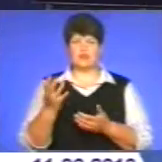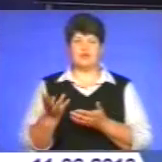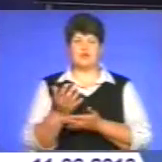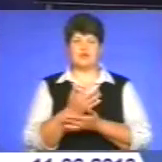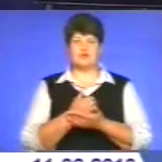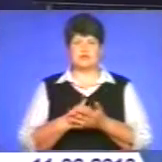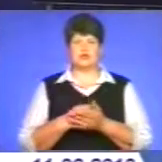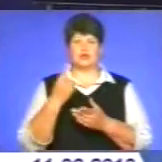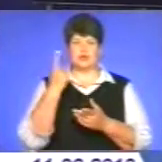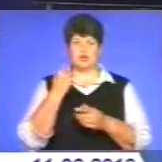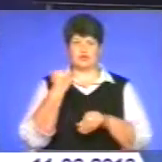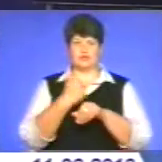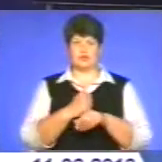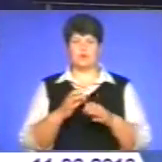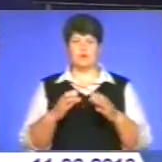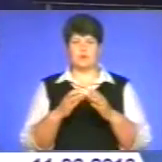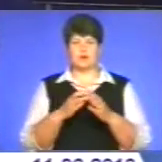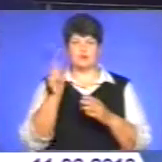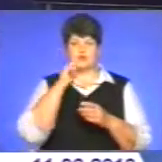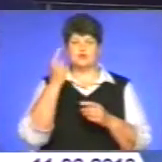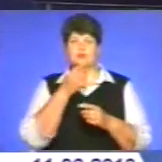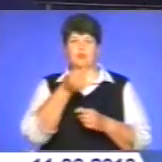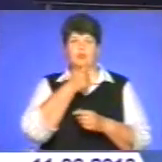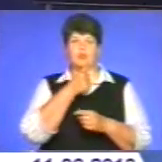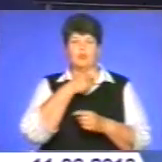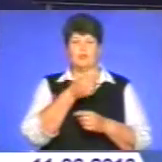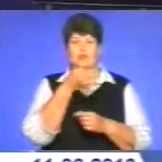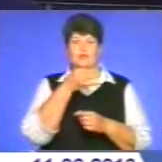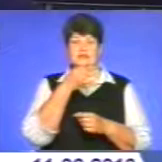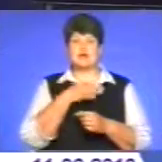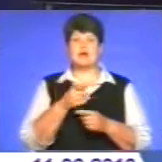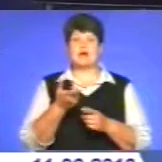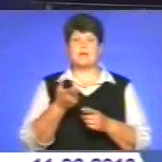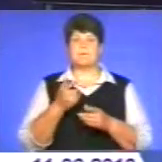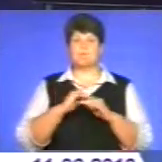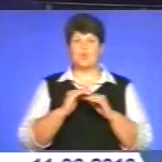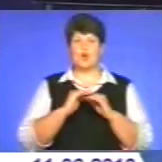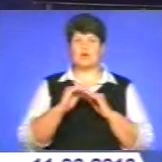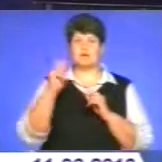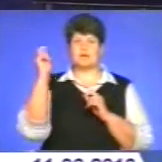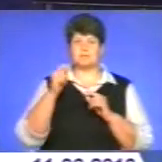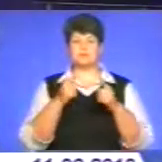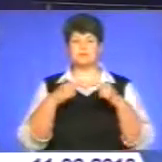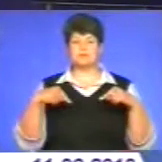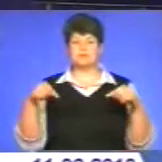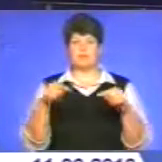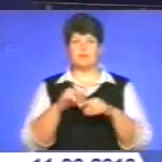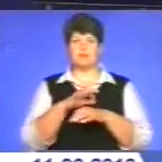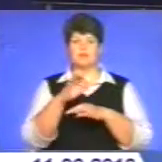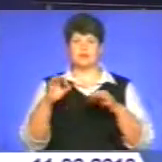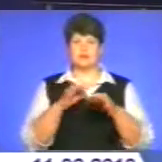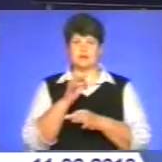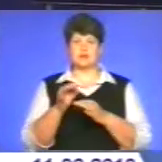провідних компаній України. Щоб скуштувати перші до стелі полуниці, на поле приїхали організатори проєкту розвиток полуничних